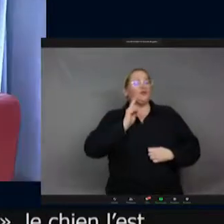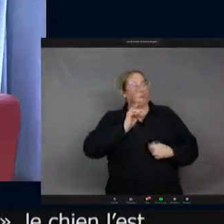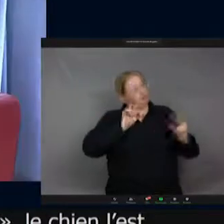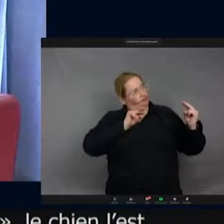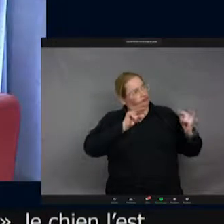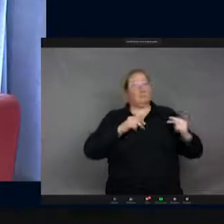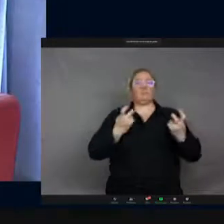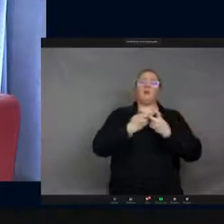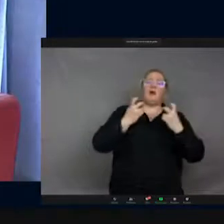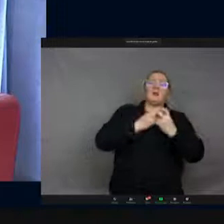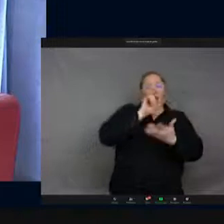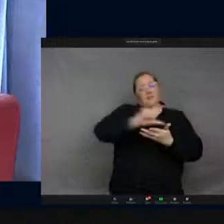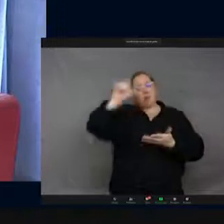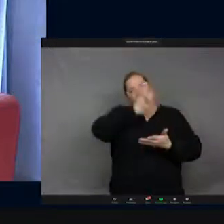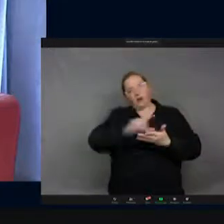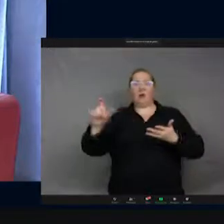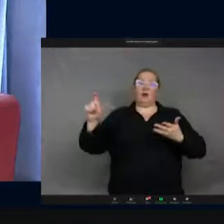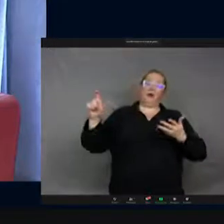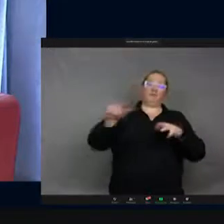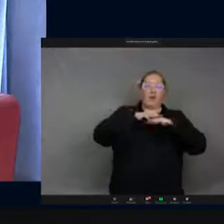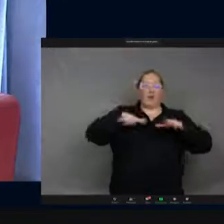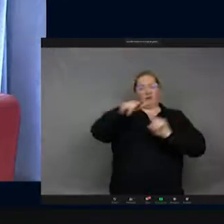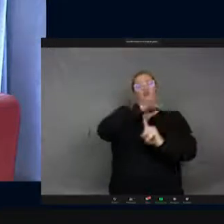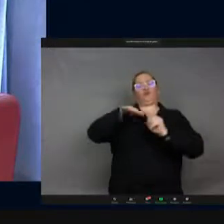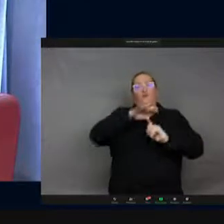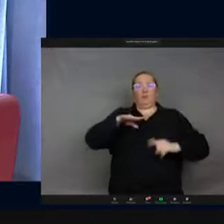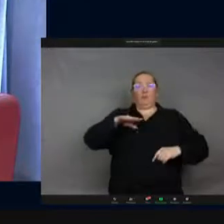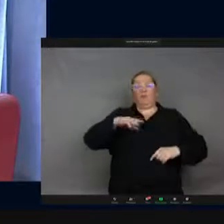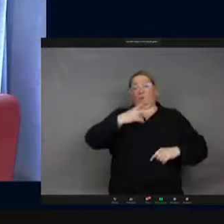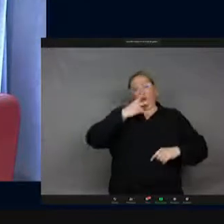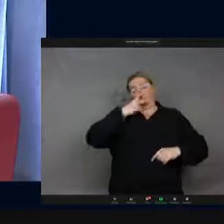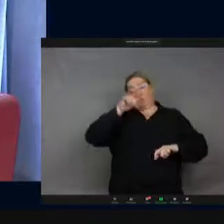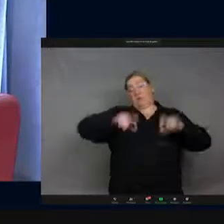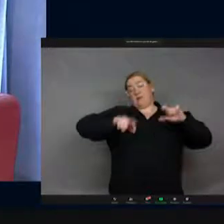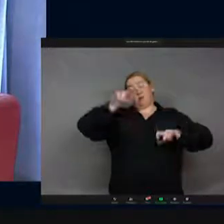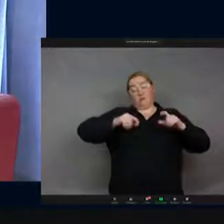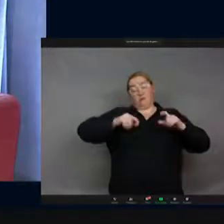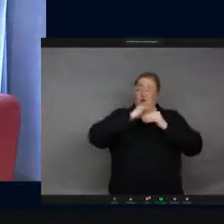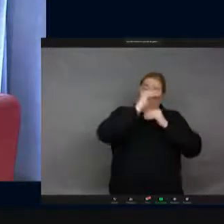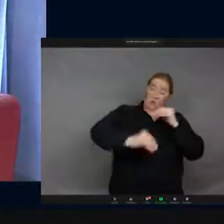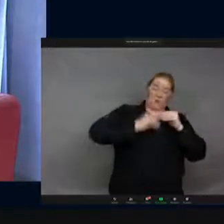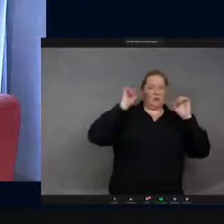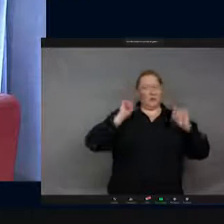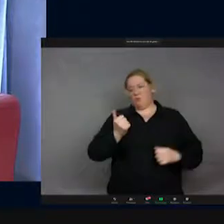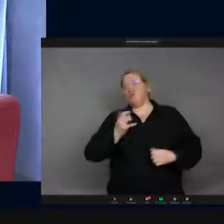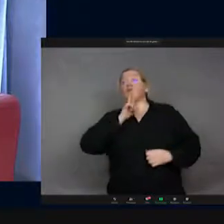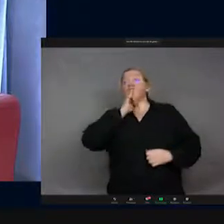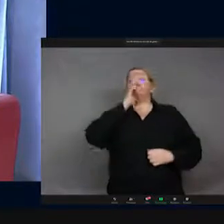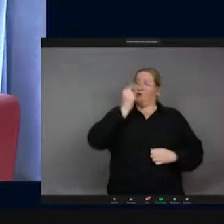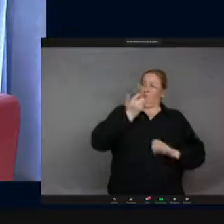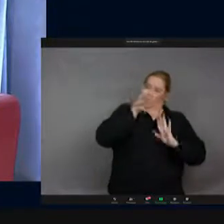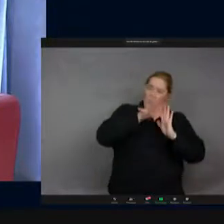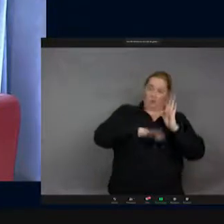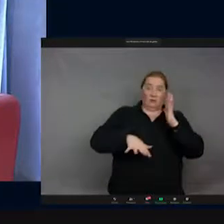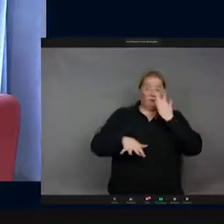Instagram, TikTok, tout ça. Vous voyez plein de gens du monde entier qui peuvent passer des jours et parfois des mois avec un individu qui